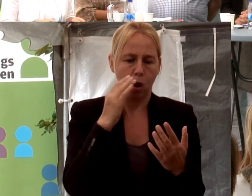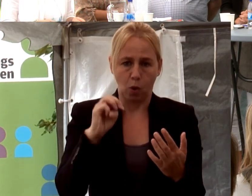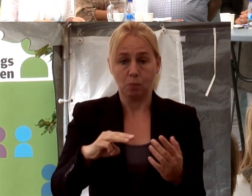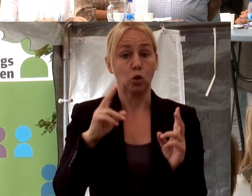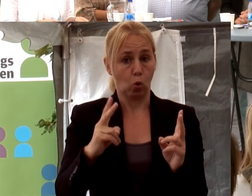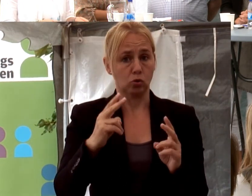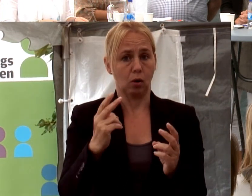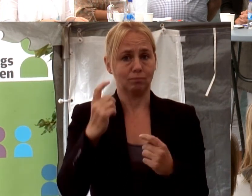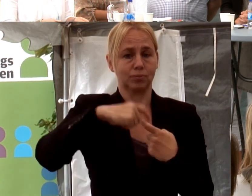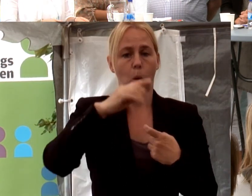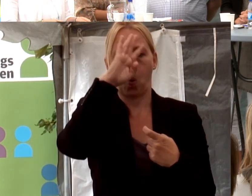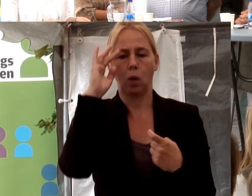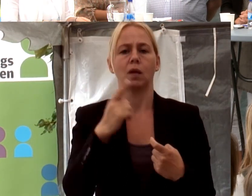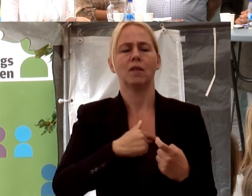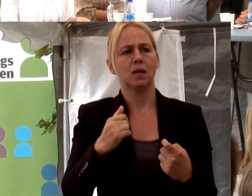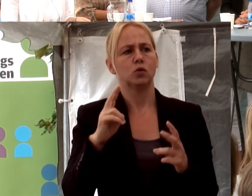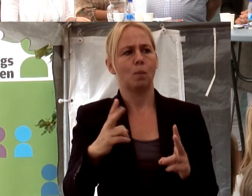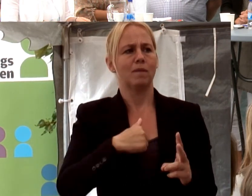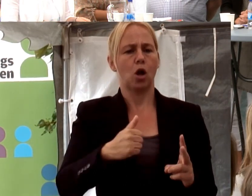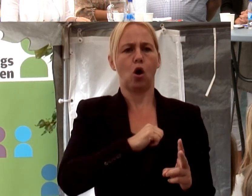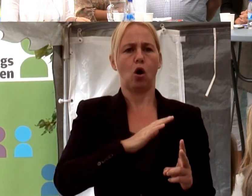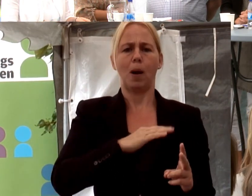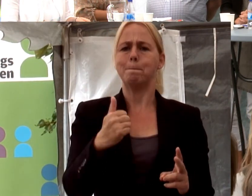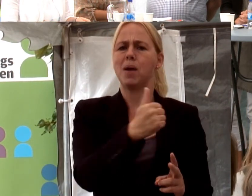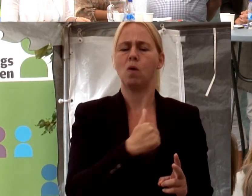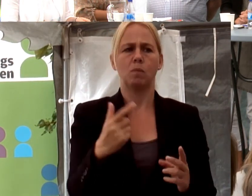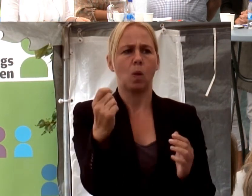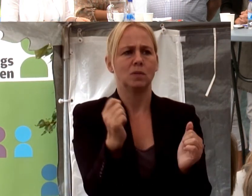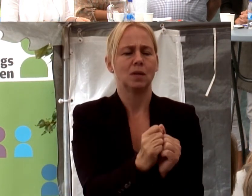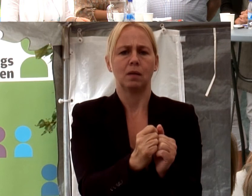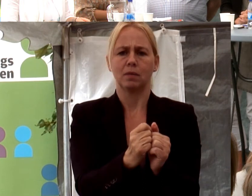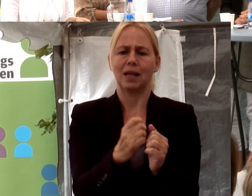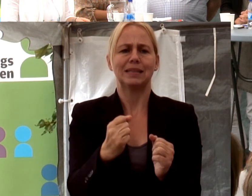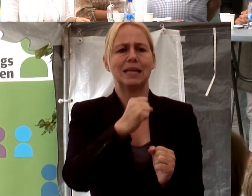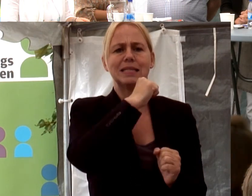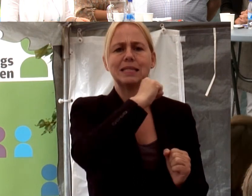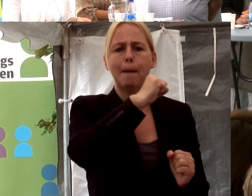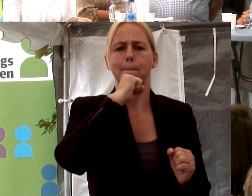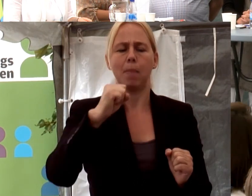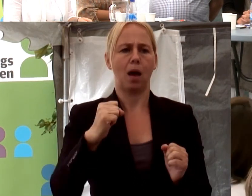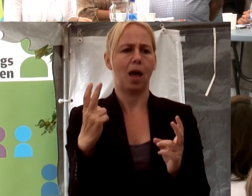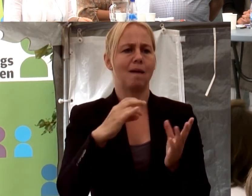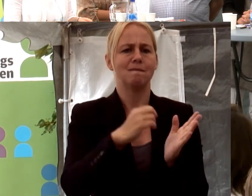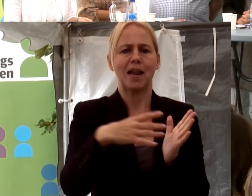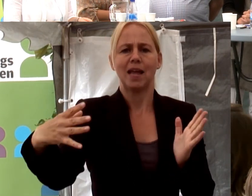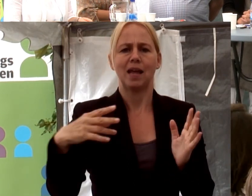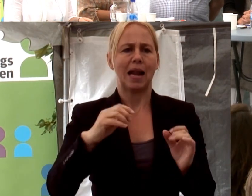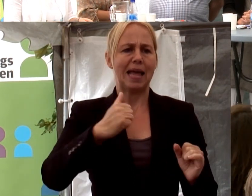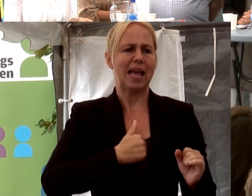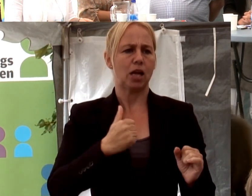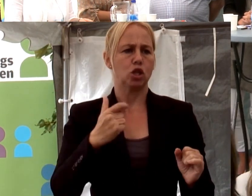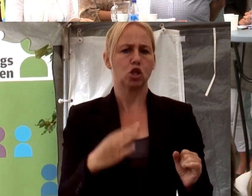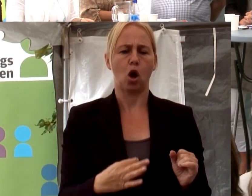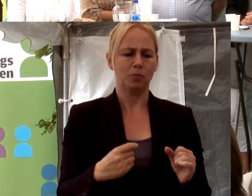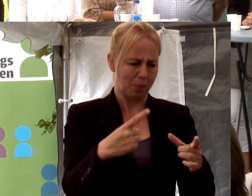ålder. Så har vi kanske till och ett behov av att på något sätt sätta stämpla. Sätta värderingar eller egenskaper på